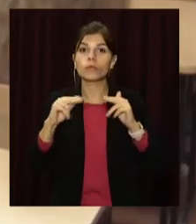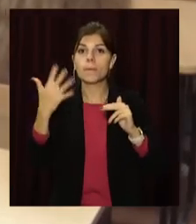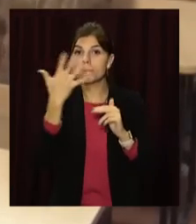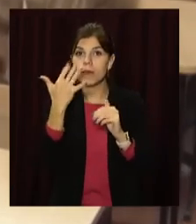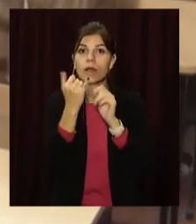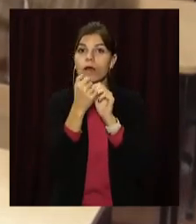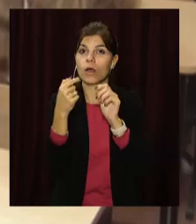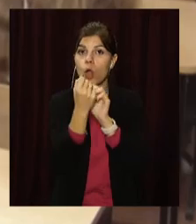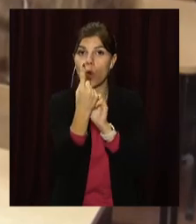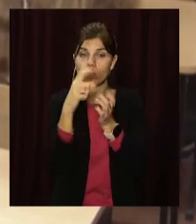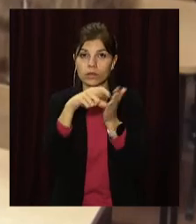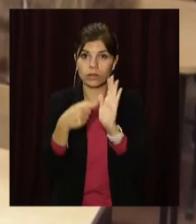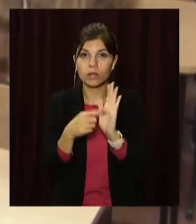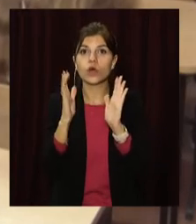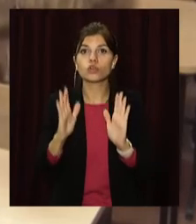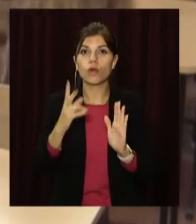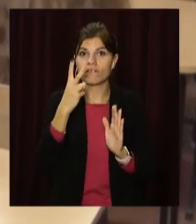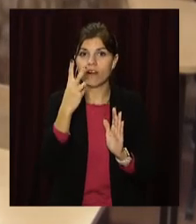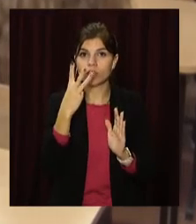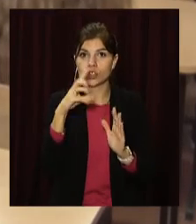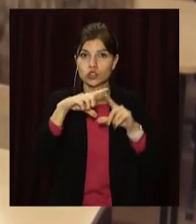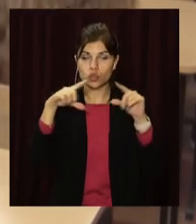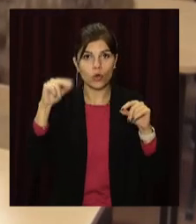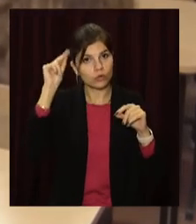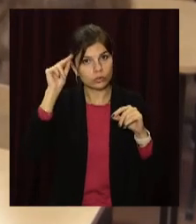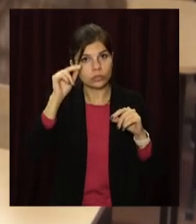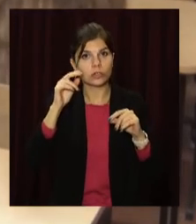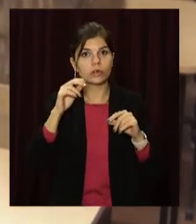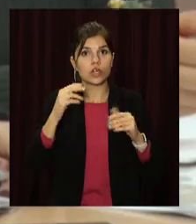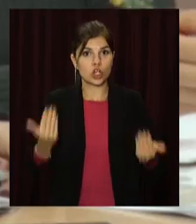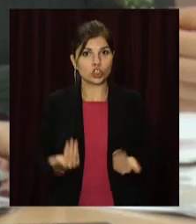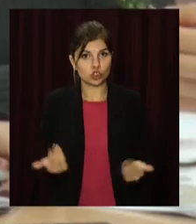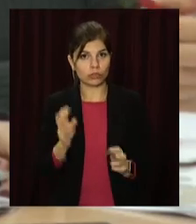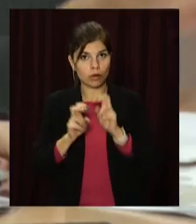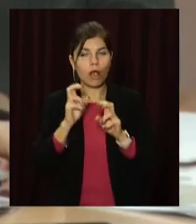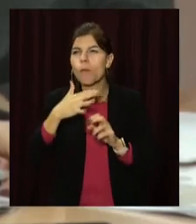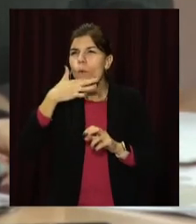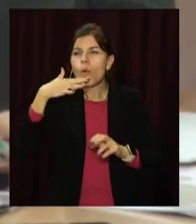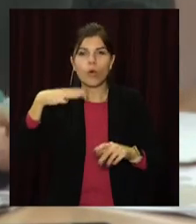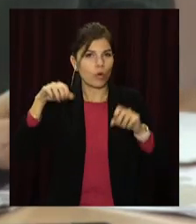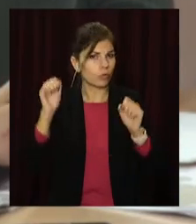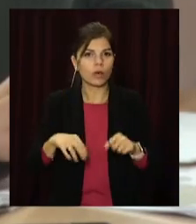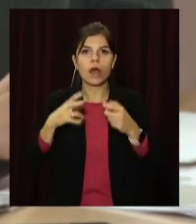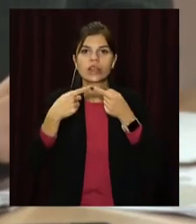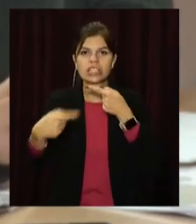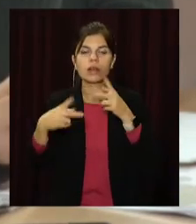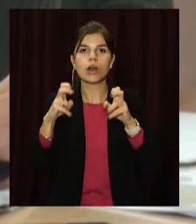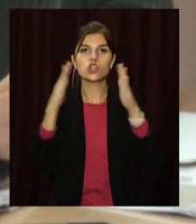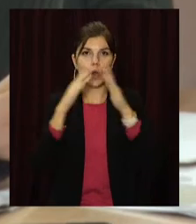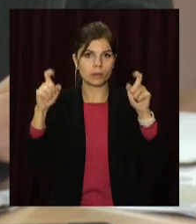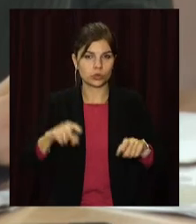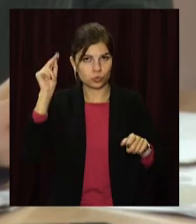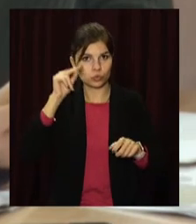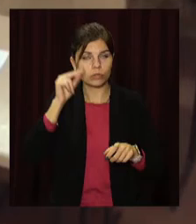5-11 класів лише 23 шкіл навчаються наживо, інші – на дистанційці. Ситуація в початковій